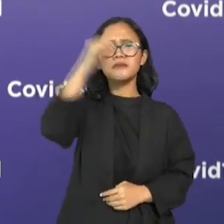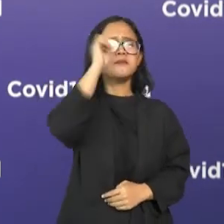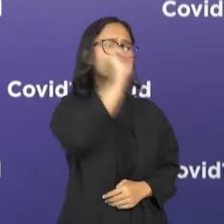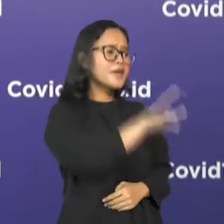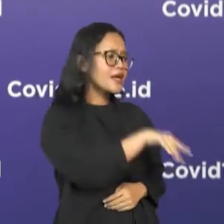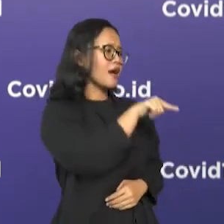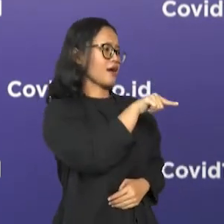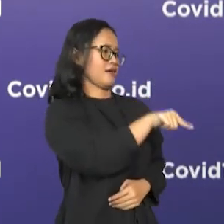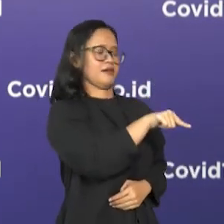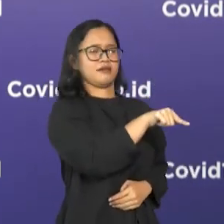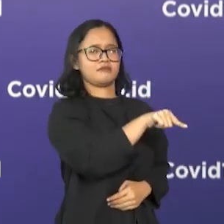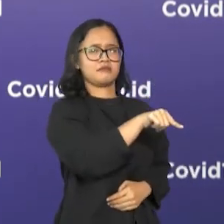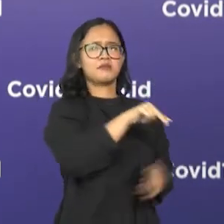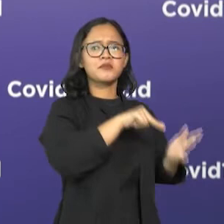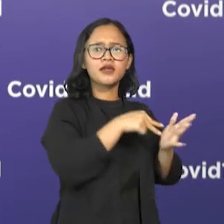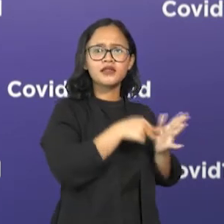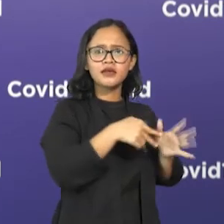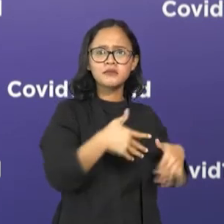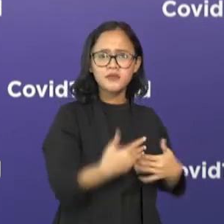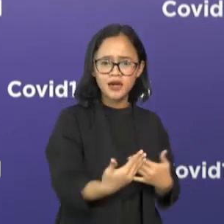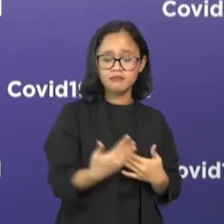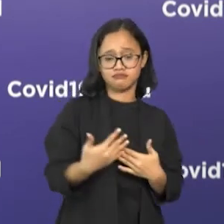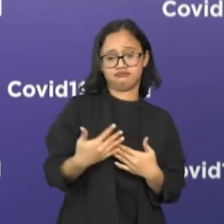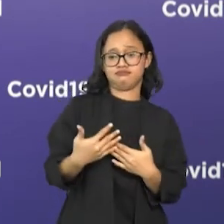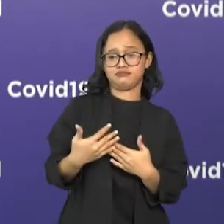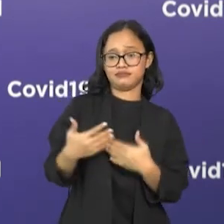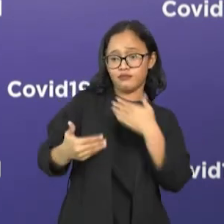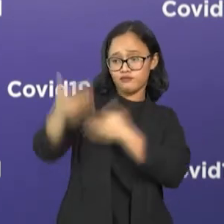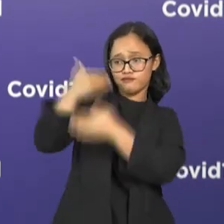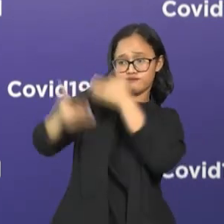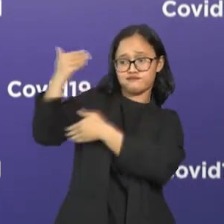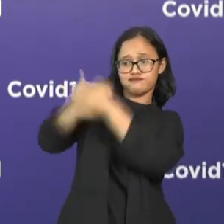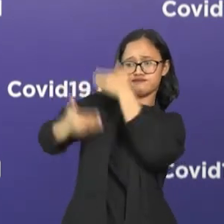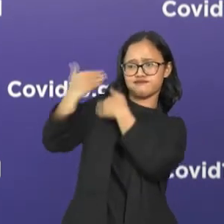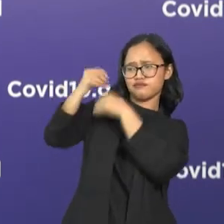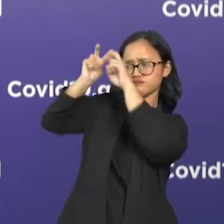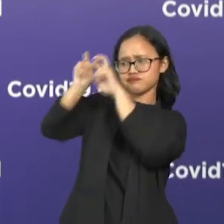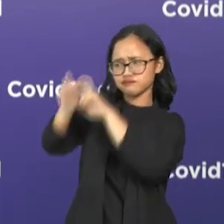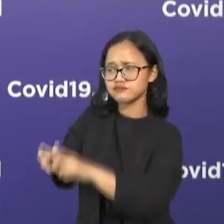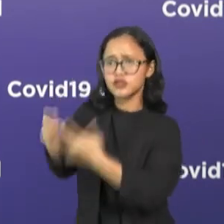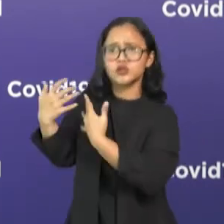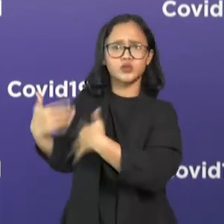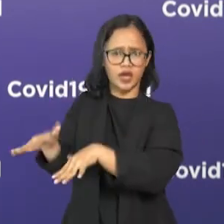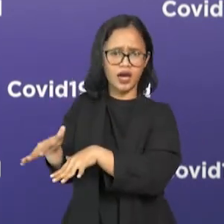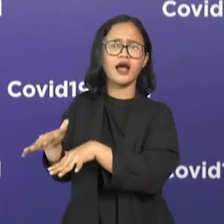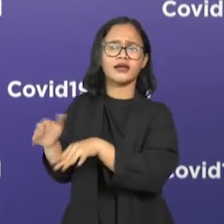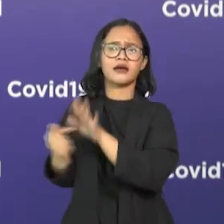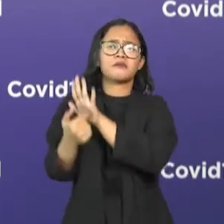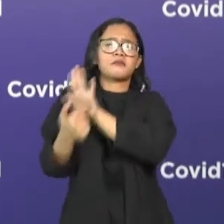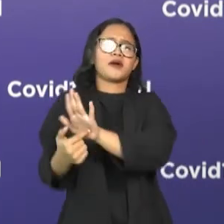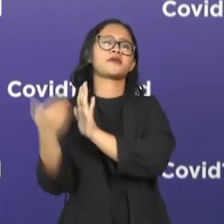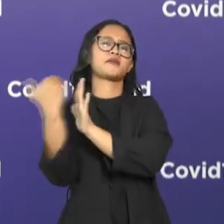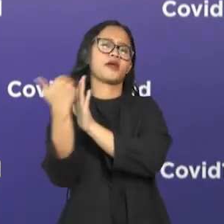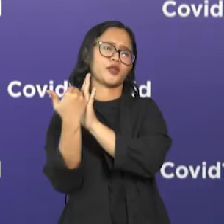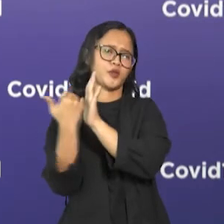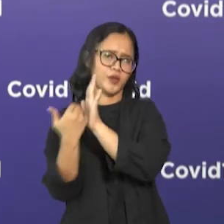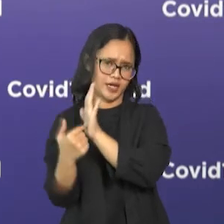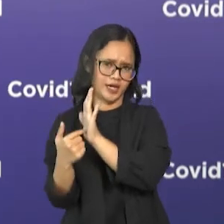tentu sudah melalui kajian-kajian yang cukup bisa kita